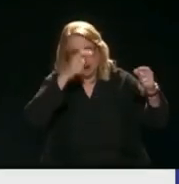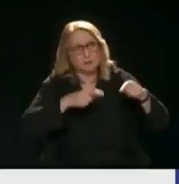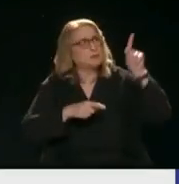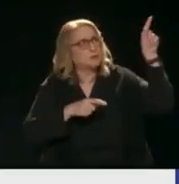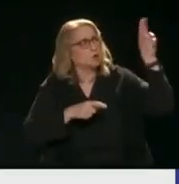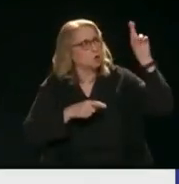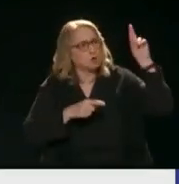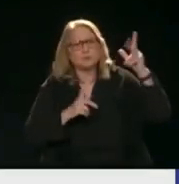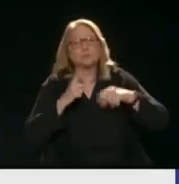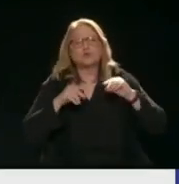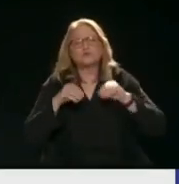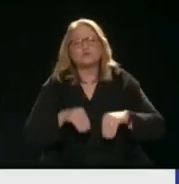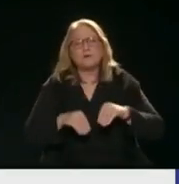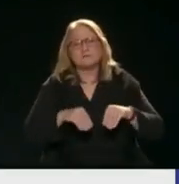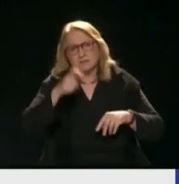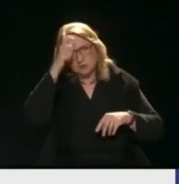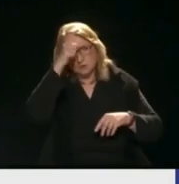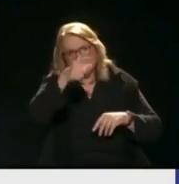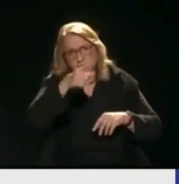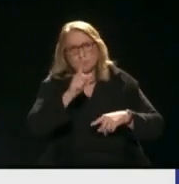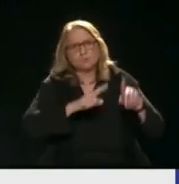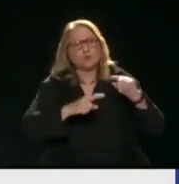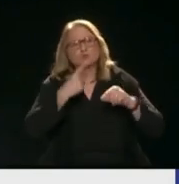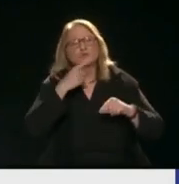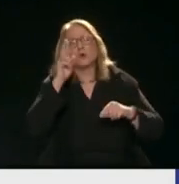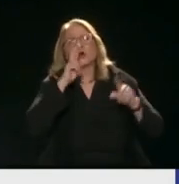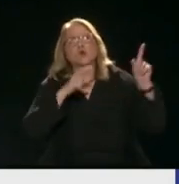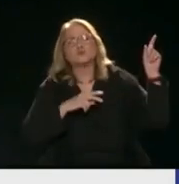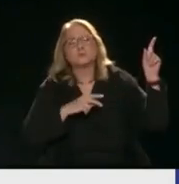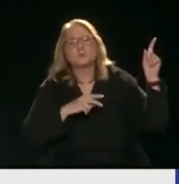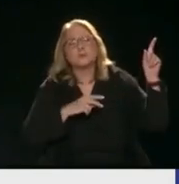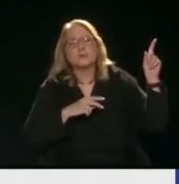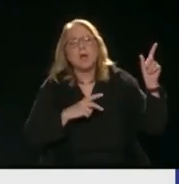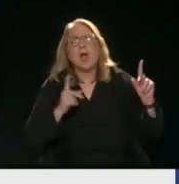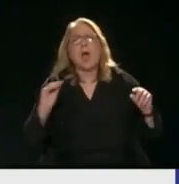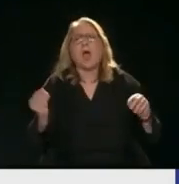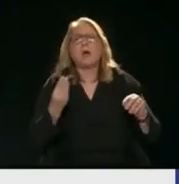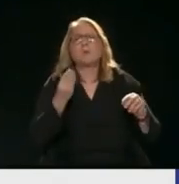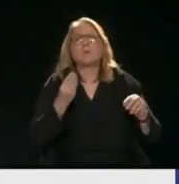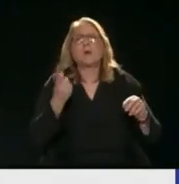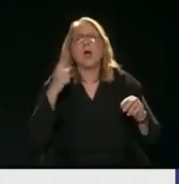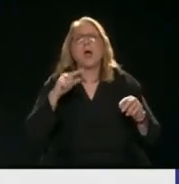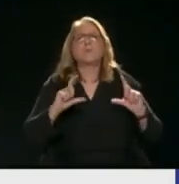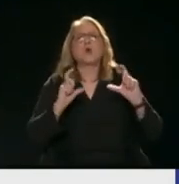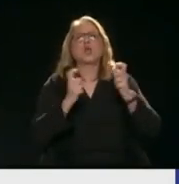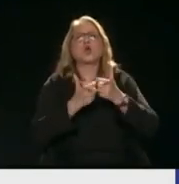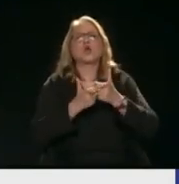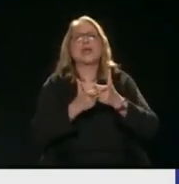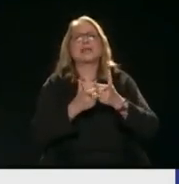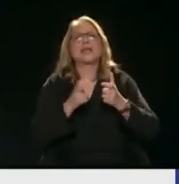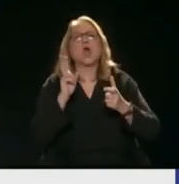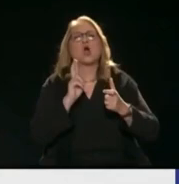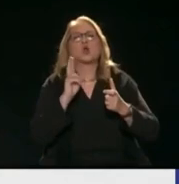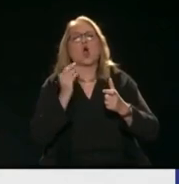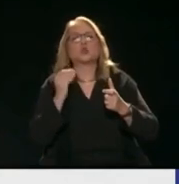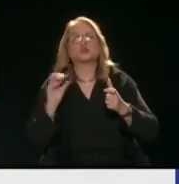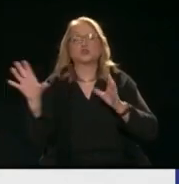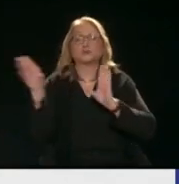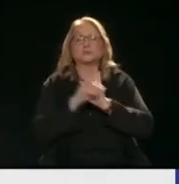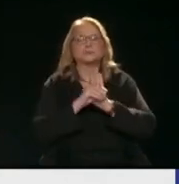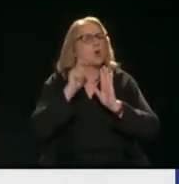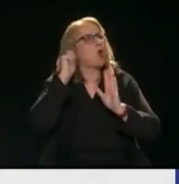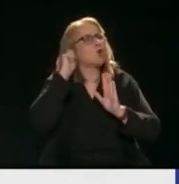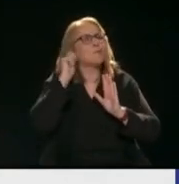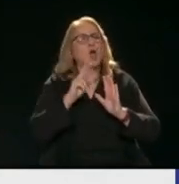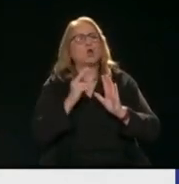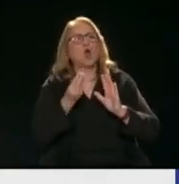είπαν οι Ρώσοι Τώρα τελευταία Από πού Απνή η οικογένεια Ρώσοι Καλαπάλια πώς λεγόταν Προσία Δεν καταλαβαίνω Εγώ βλέπω